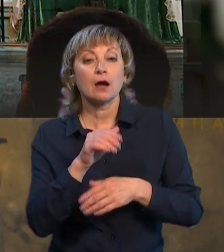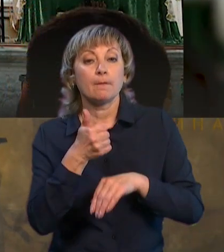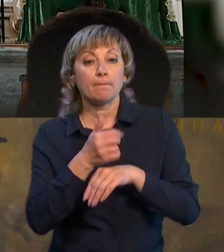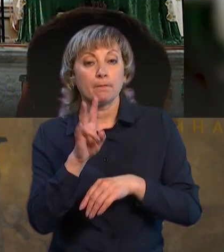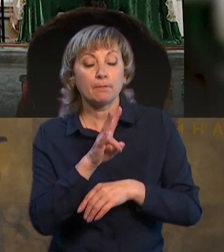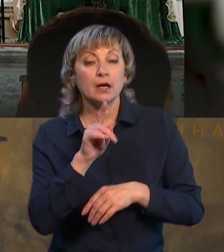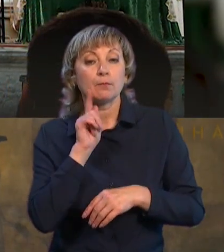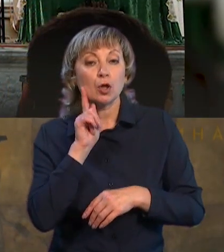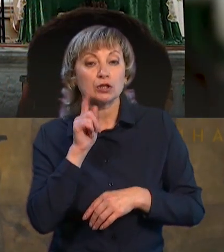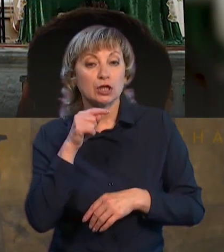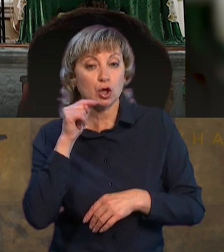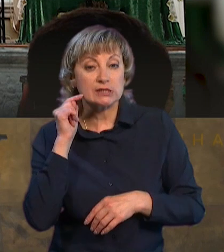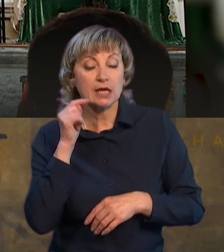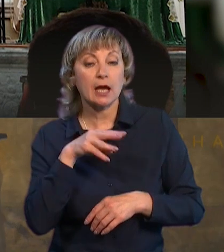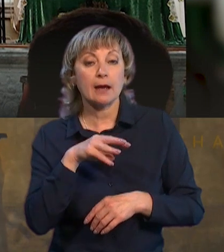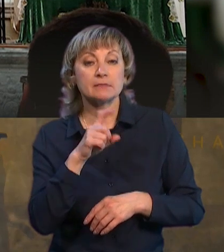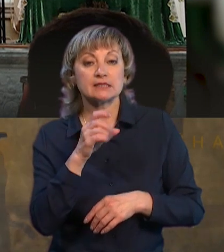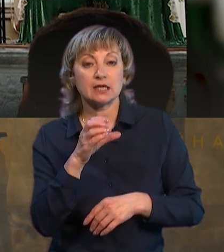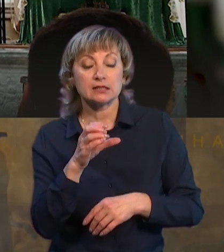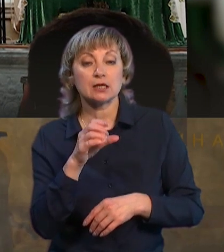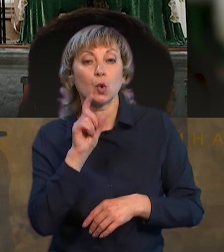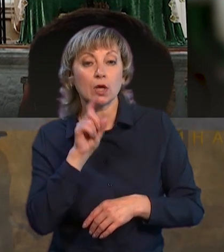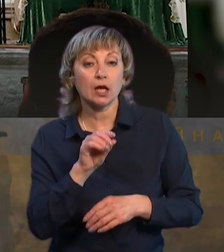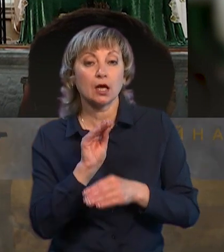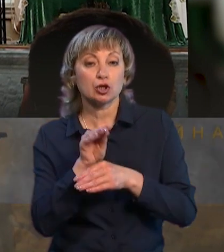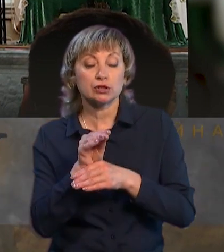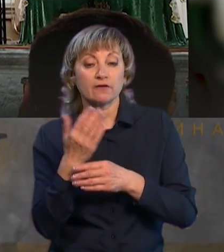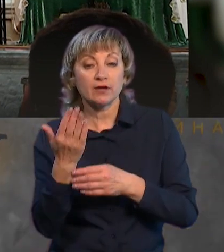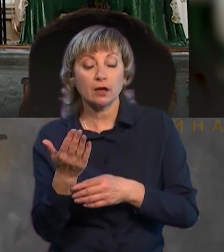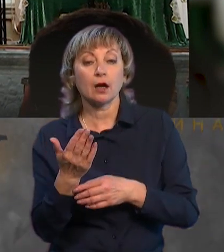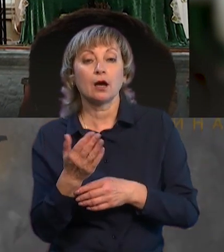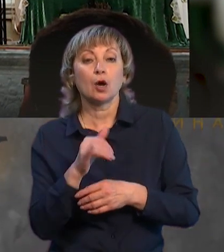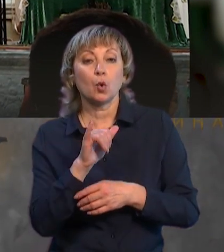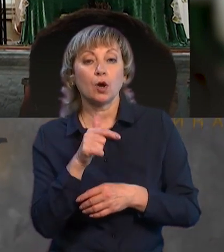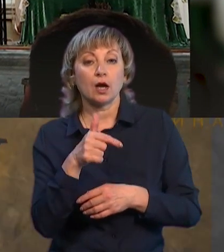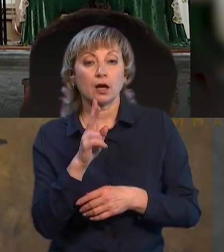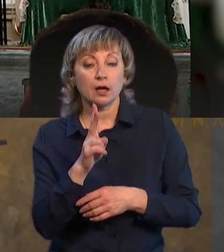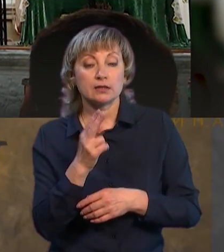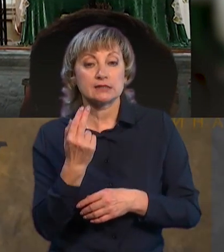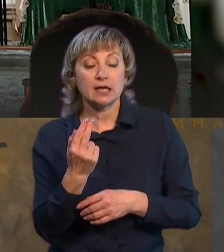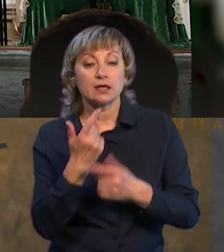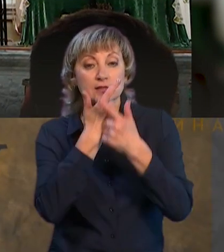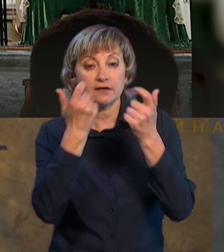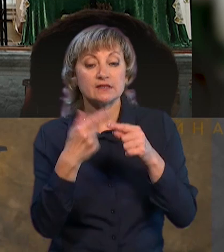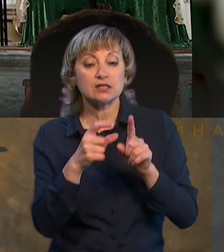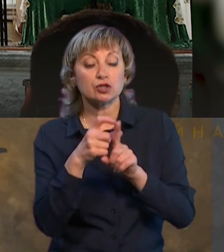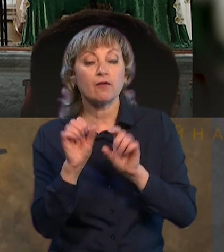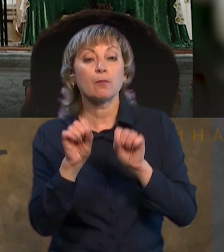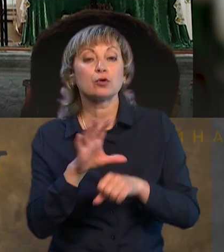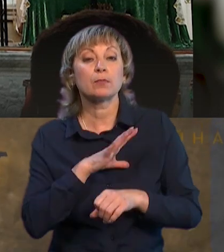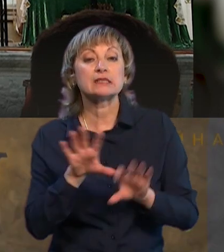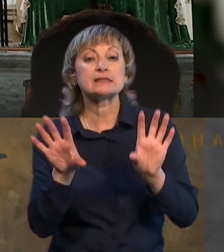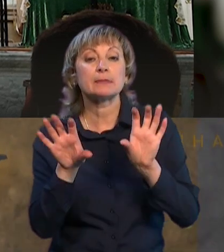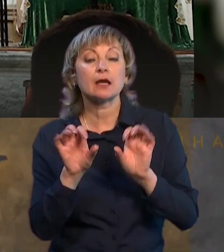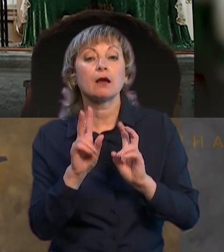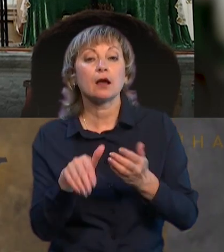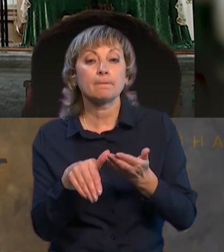молодих росіян на МЗС Україна розкритикувало його. А в УГКЦ заявили, що ці слова можуть бути сприйняті як